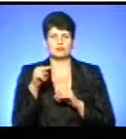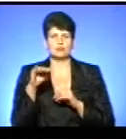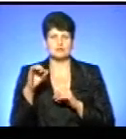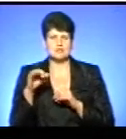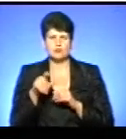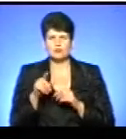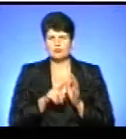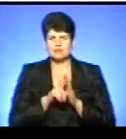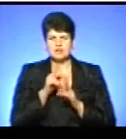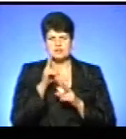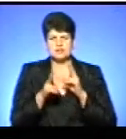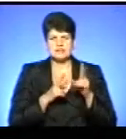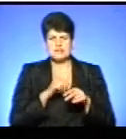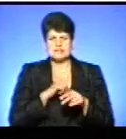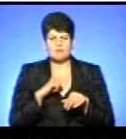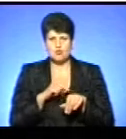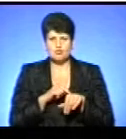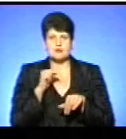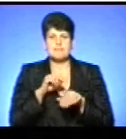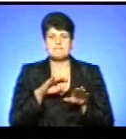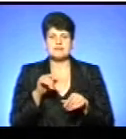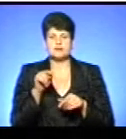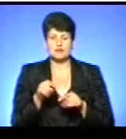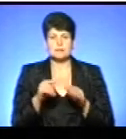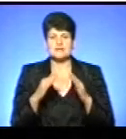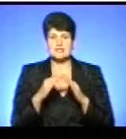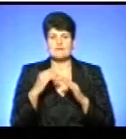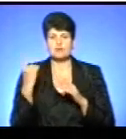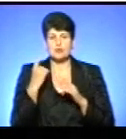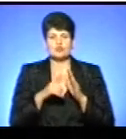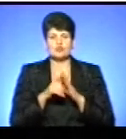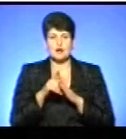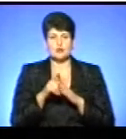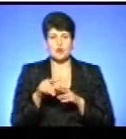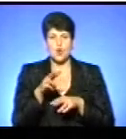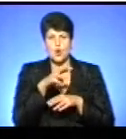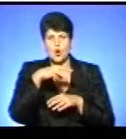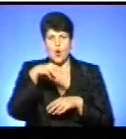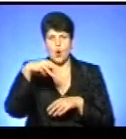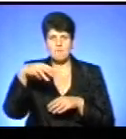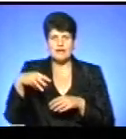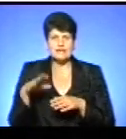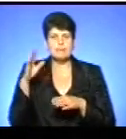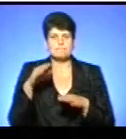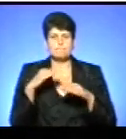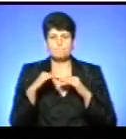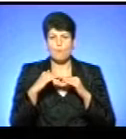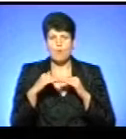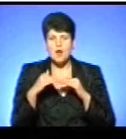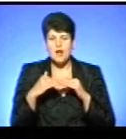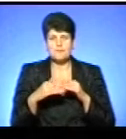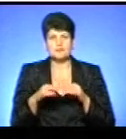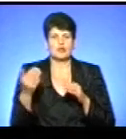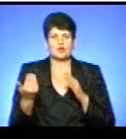скаржитись на самопочуття після того, як місцеве господарство почало крупити поля. В обласному управлінні Держпродсплуживслужби новинам